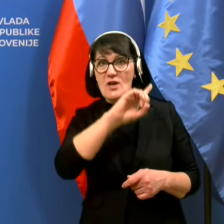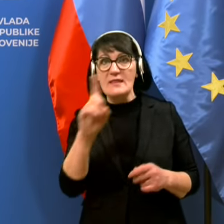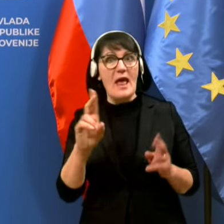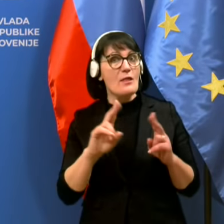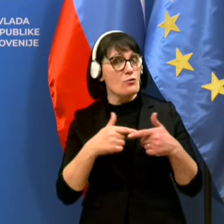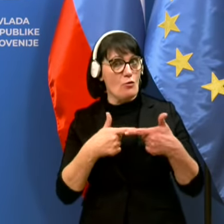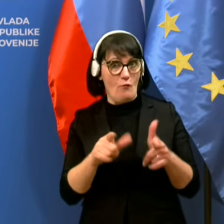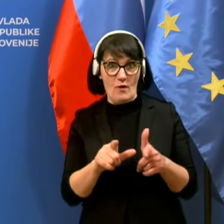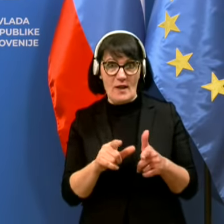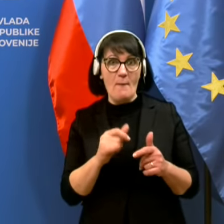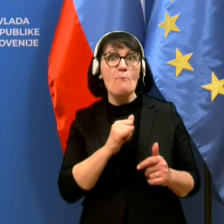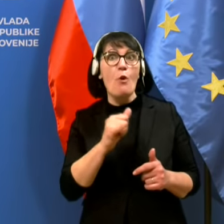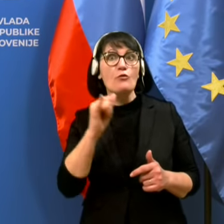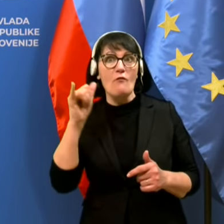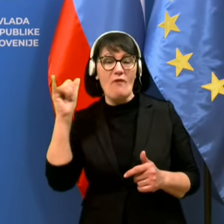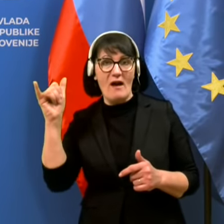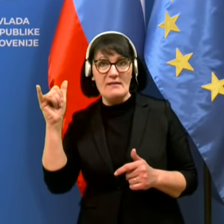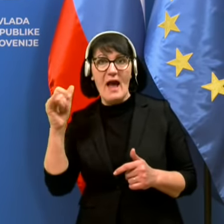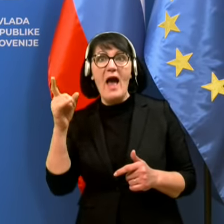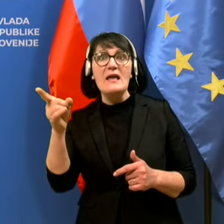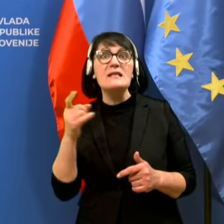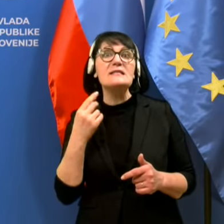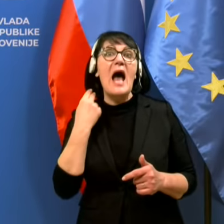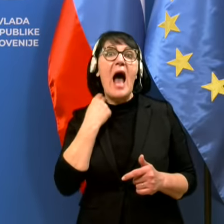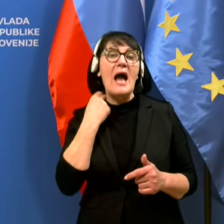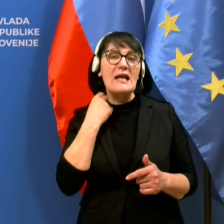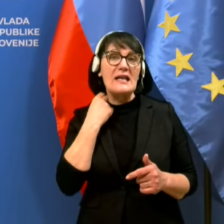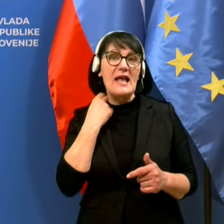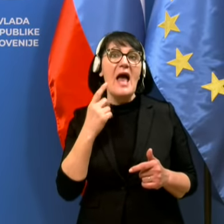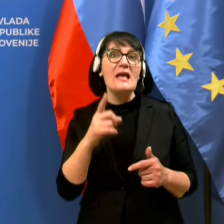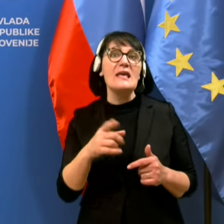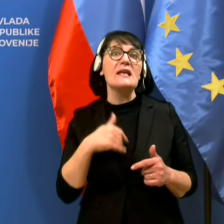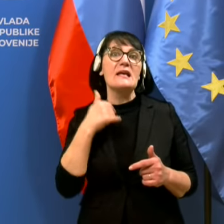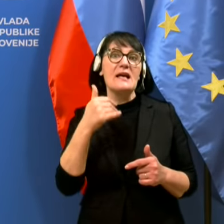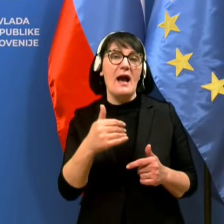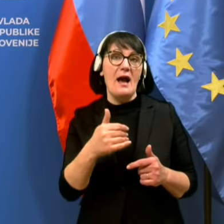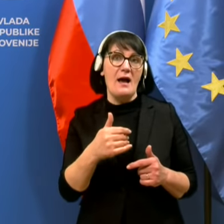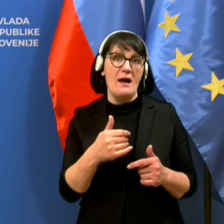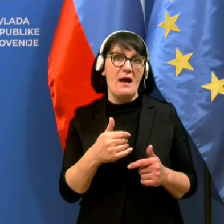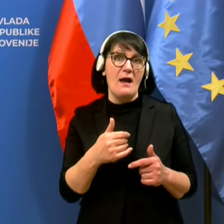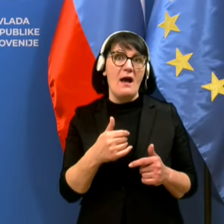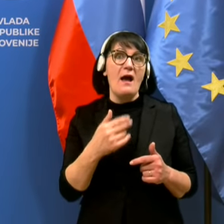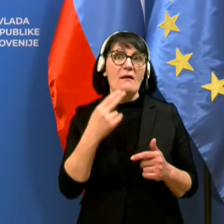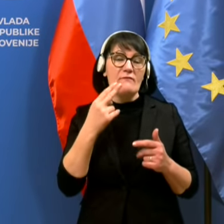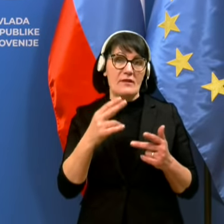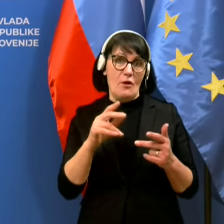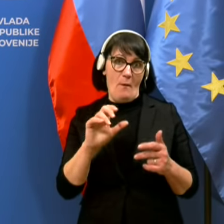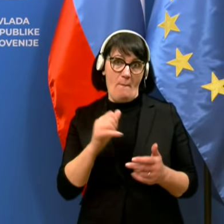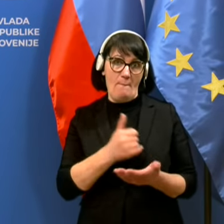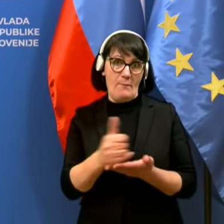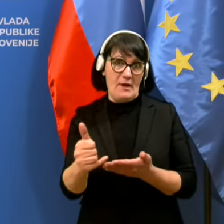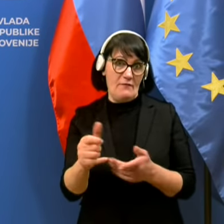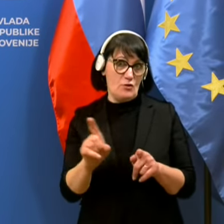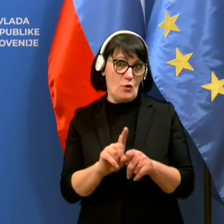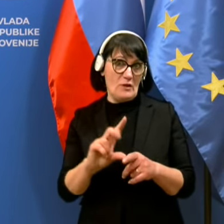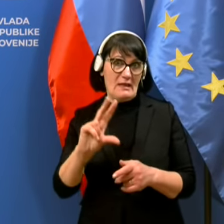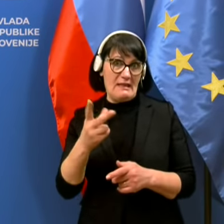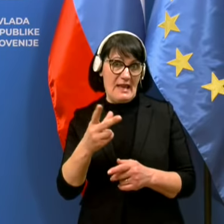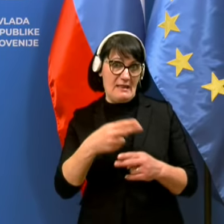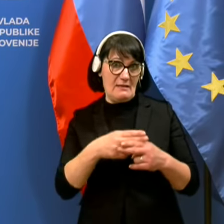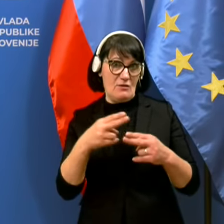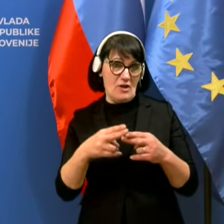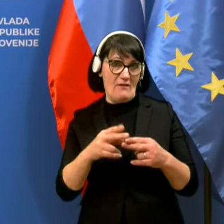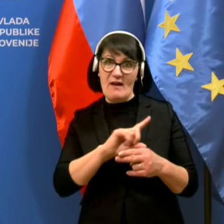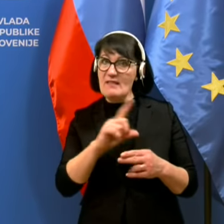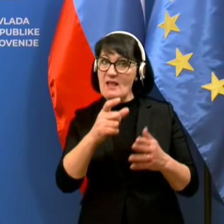iz Združenega krljestva, ki ga se vede tretirajo prvič kot tretjo državo, ni več članica Evropske unije